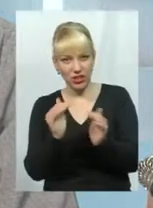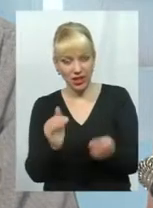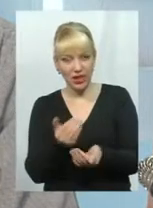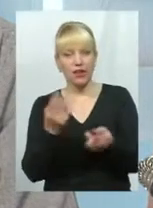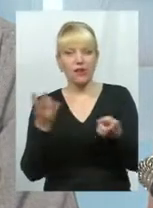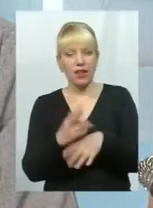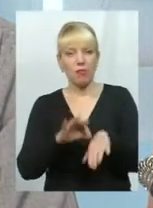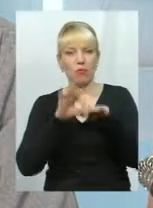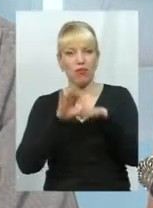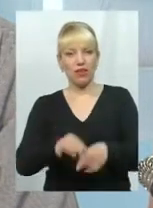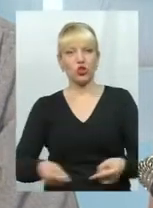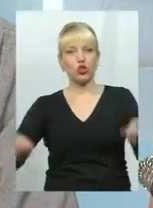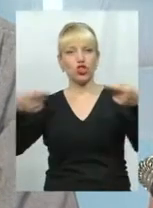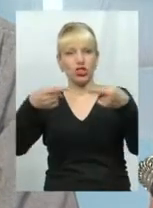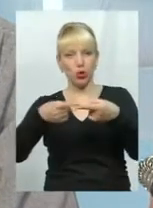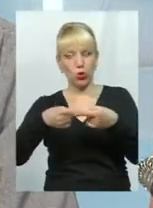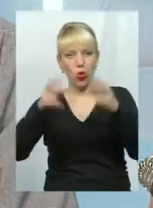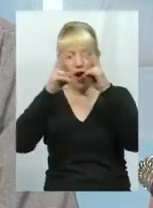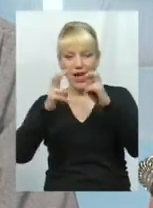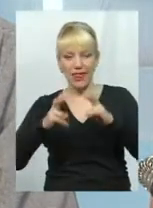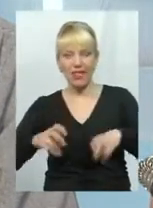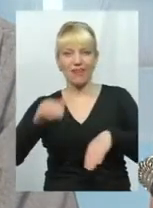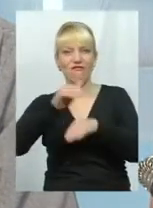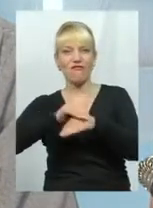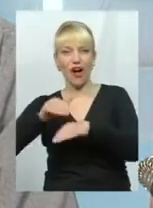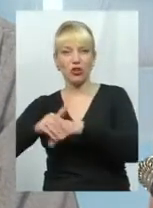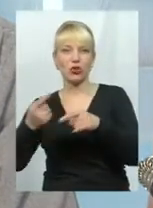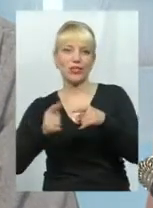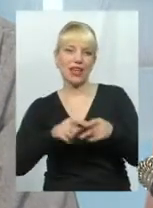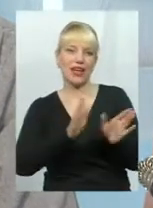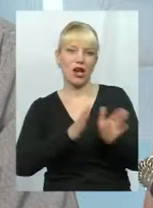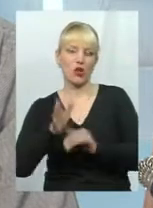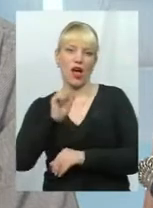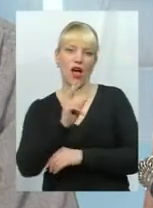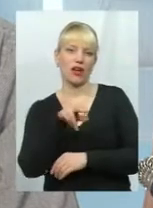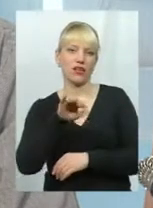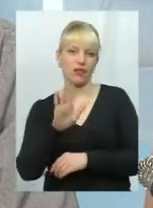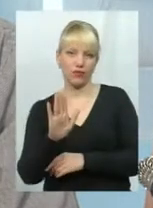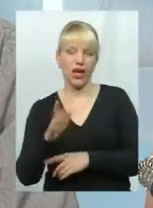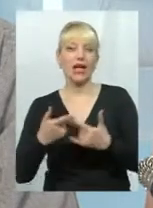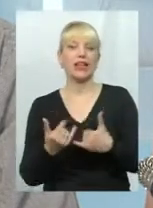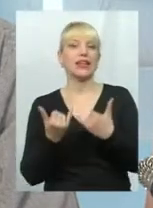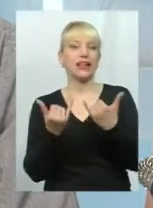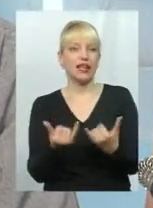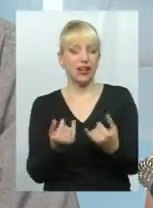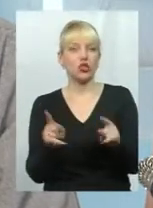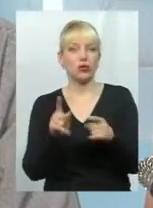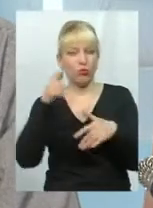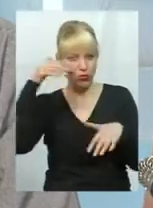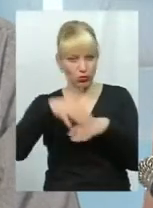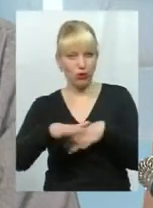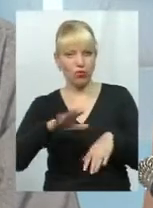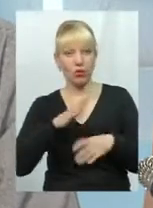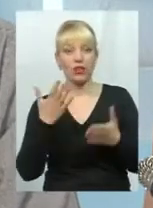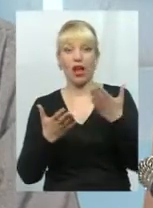провести чітку аналітику де-факто цих регуляторних актів. Ну, так, аби було зрозуміло,